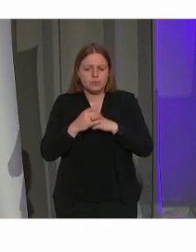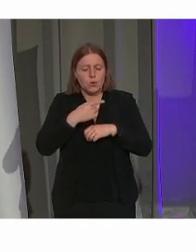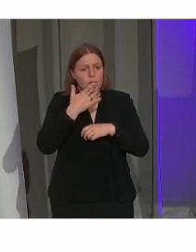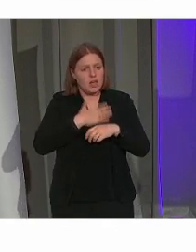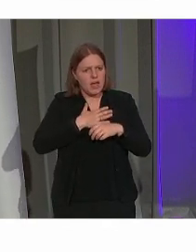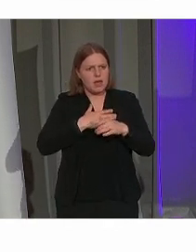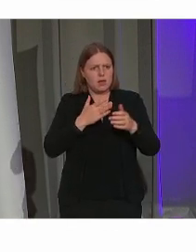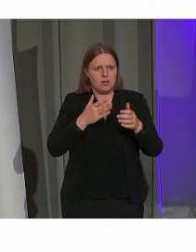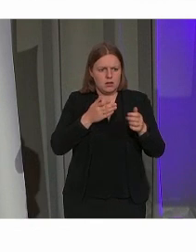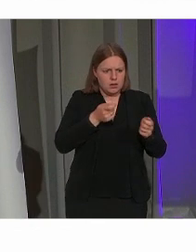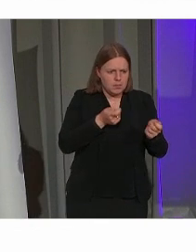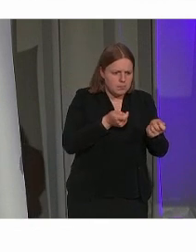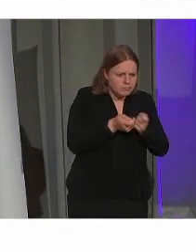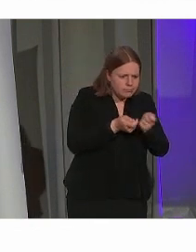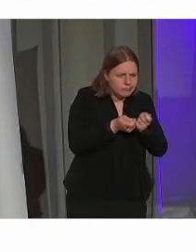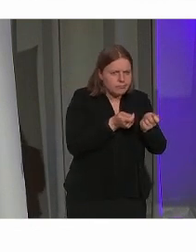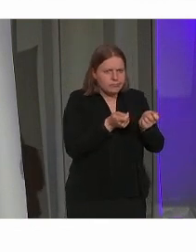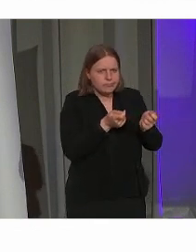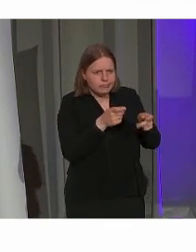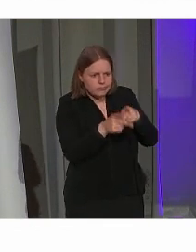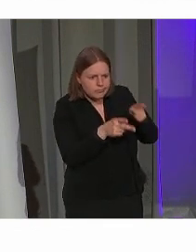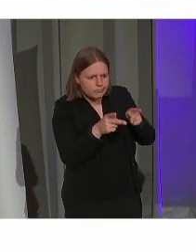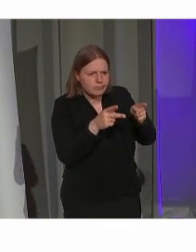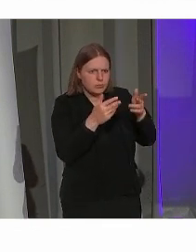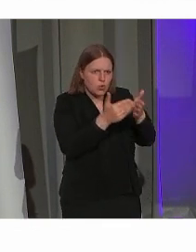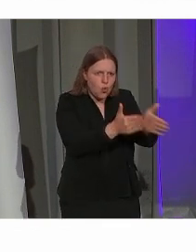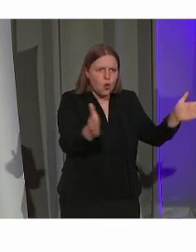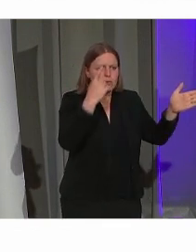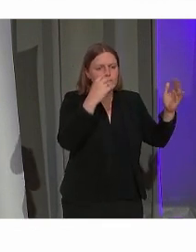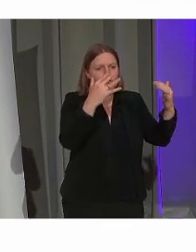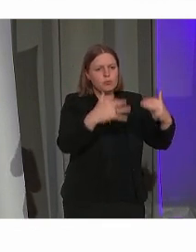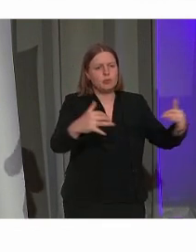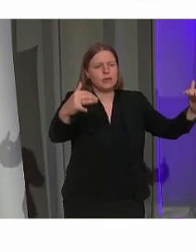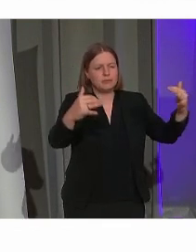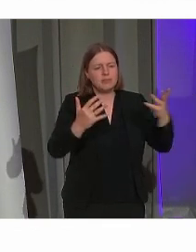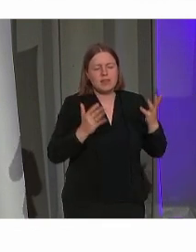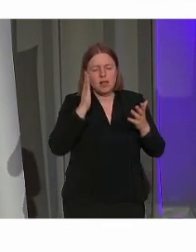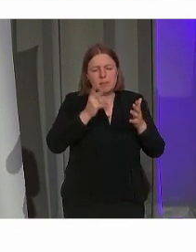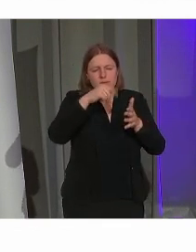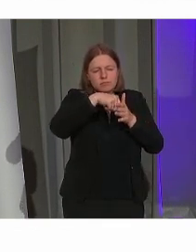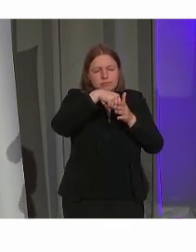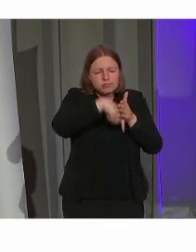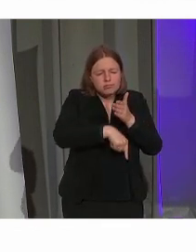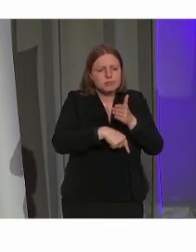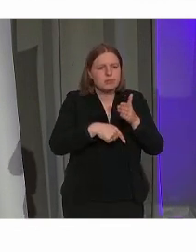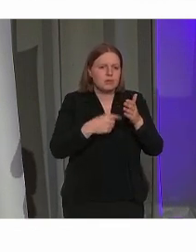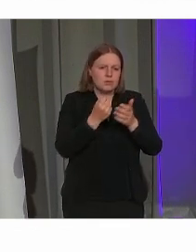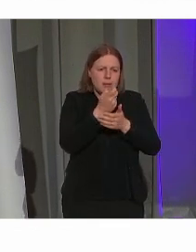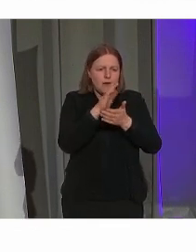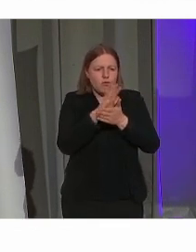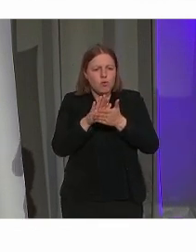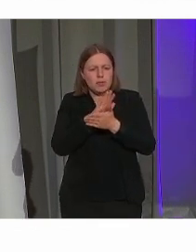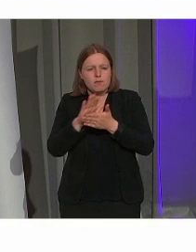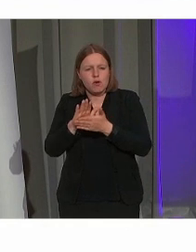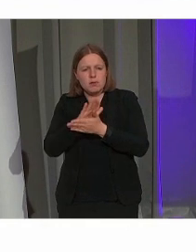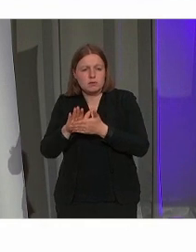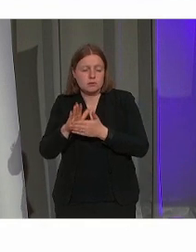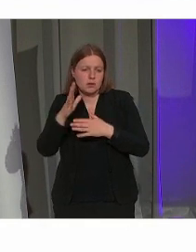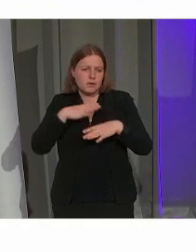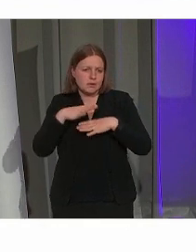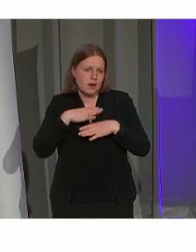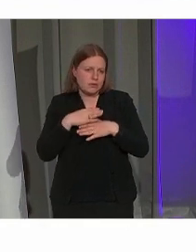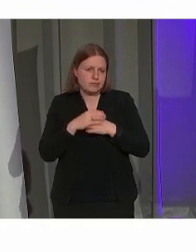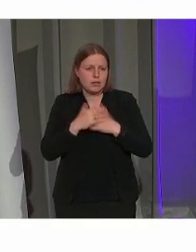beheren, het exploiteren en het openstellen. Dat ik vandaag graag ietsje dieper op inga. Een aantal voorbeelden ook tonen en een stukje onze werking